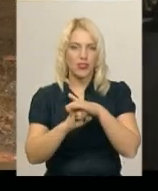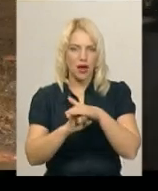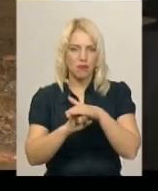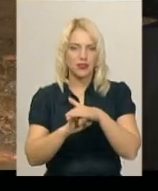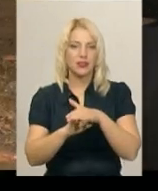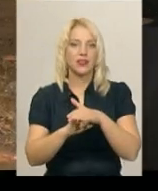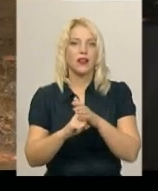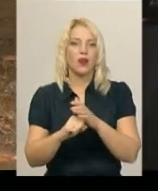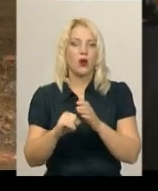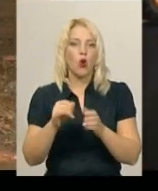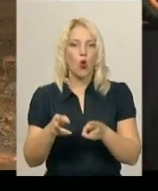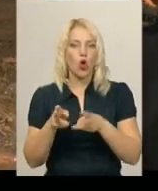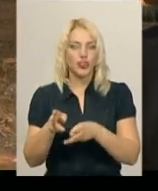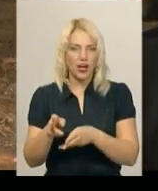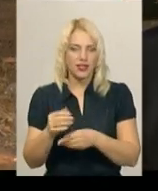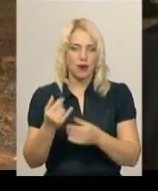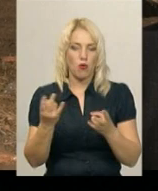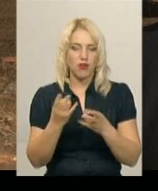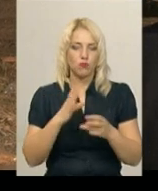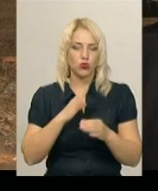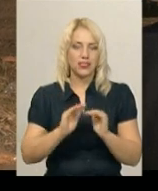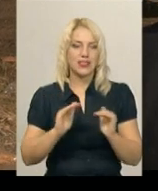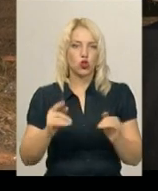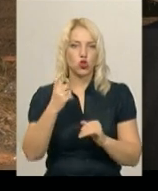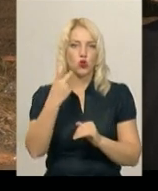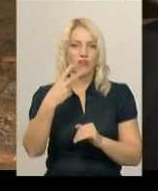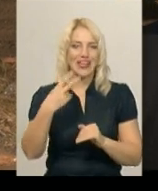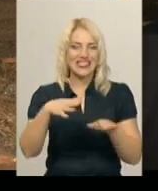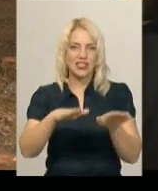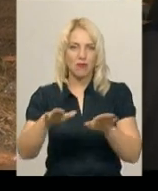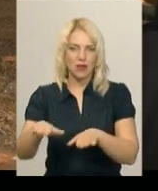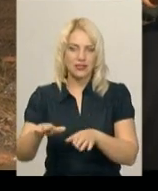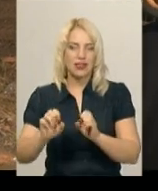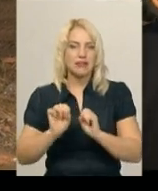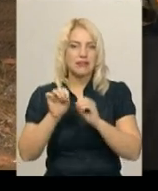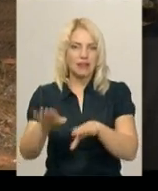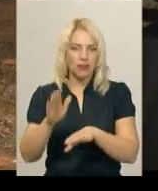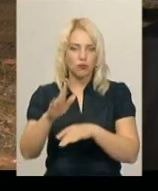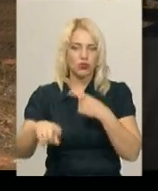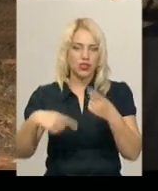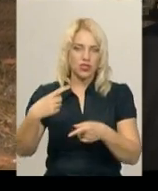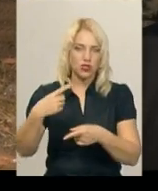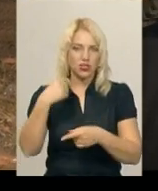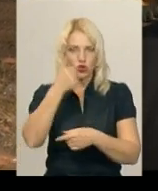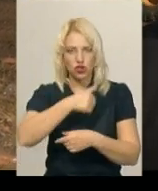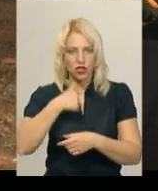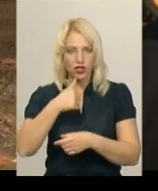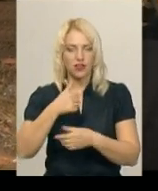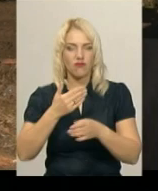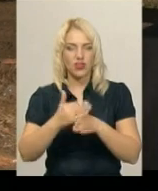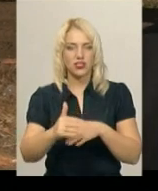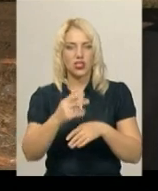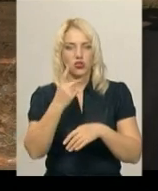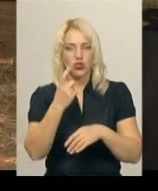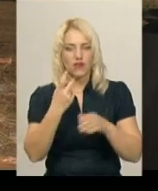Тут має бути садочок на 120 місць. Здача планується на слідовий рік. Відділено 129